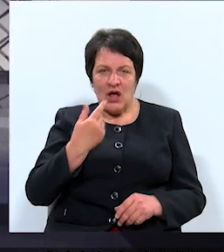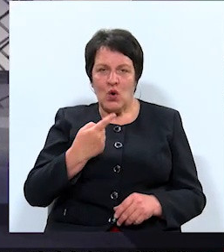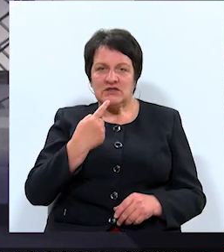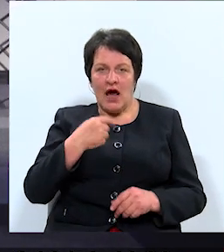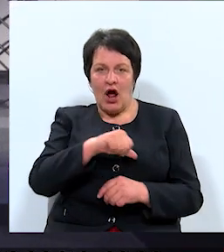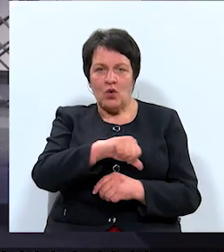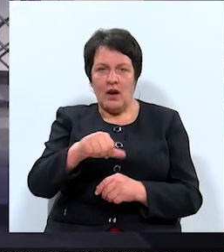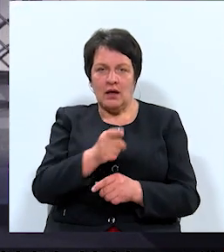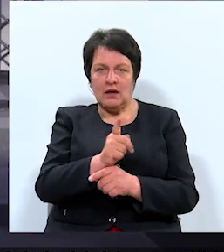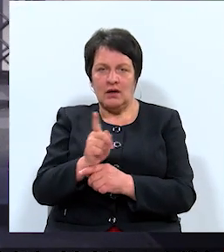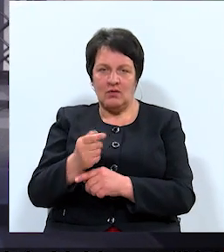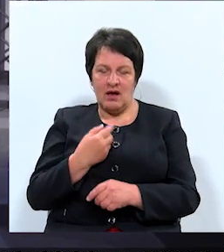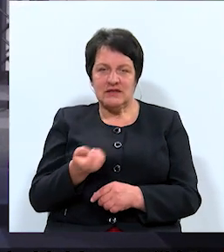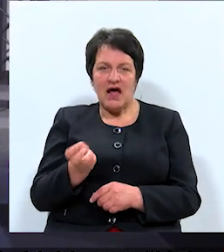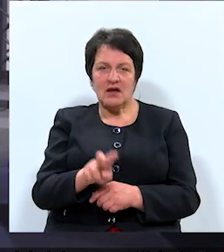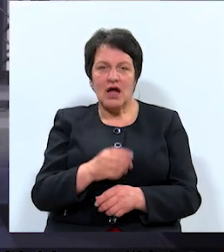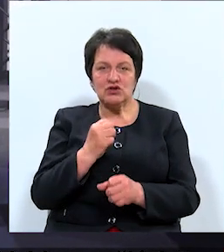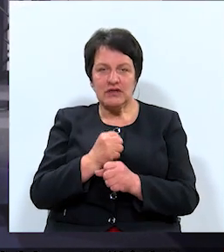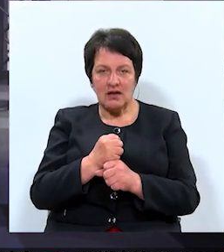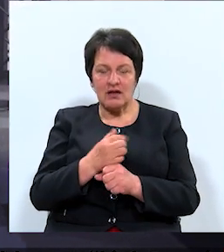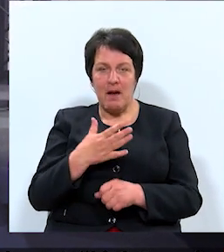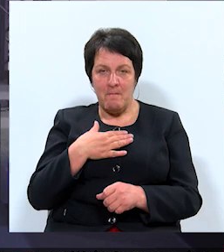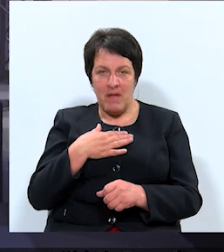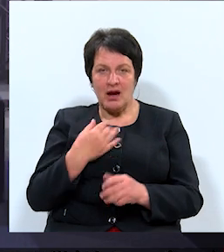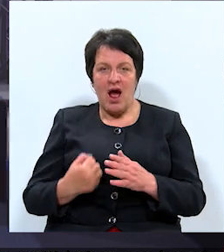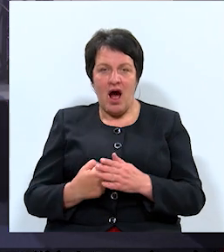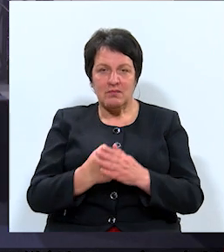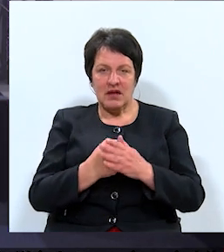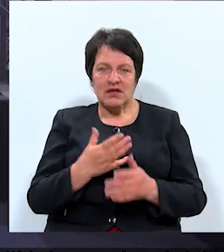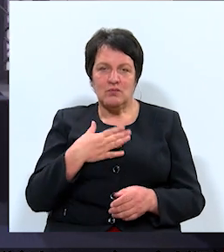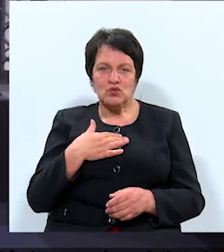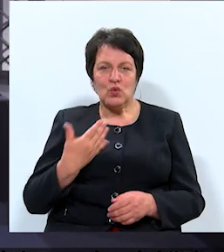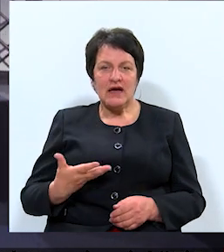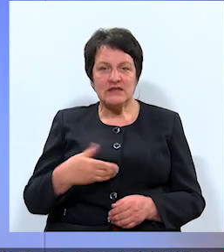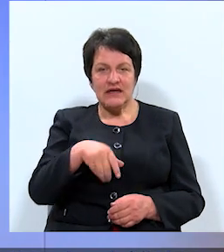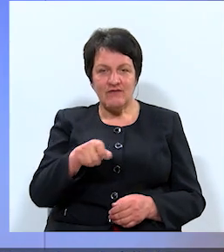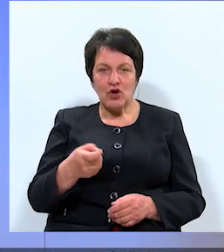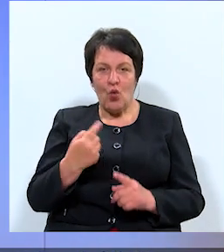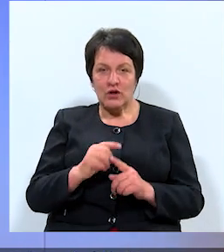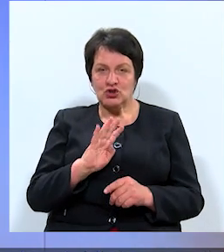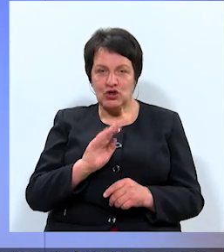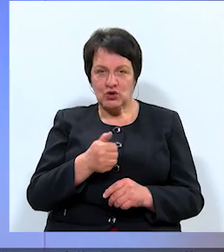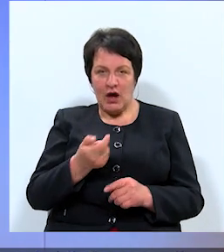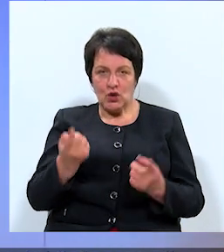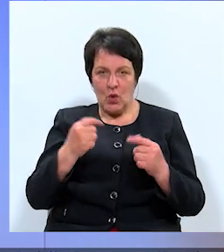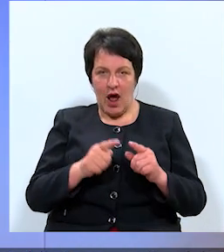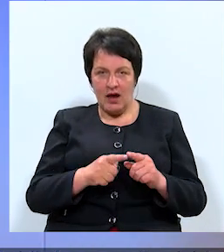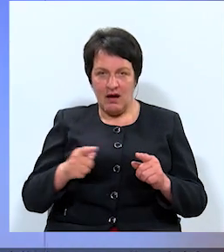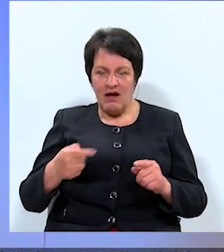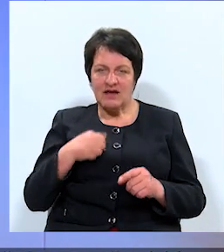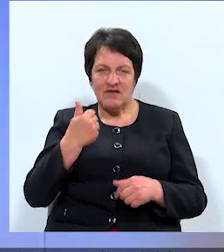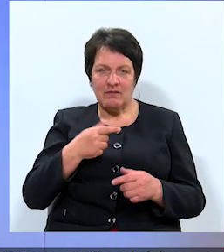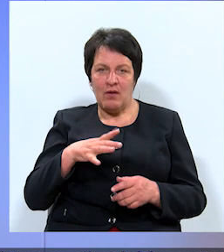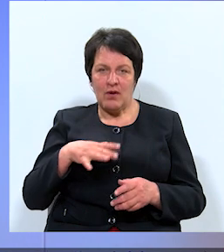līniju. Es atnācu strādāt. Mani atbalstīja mūsu iedzīvotāja. Un es četru gadu laikā vienmēr biju